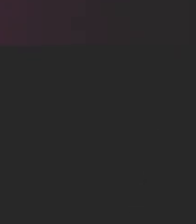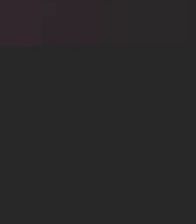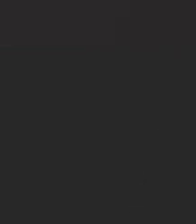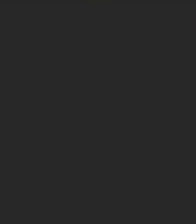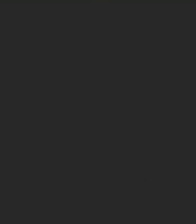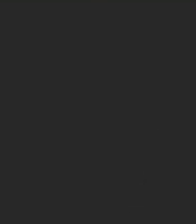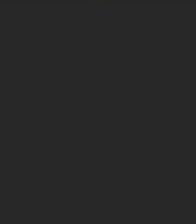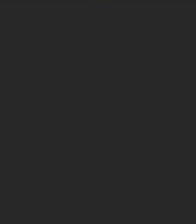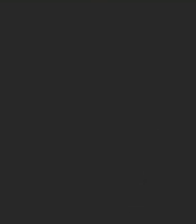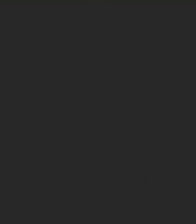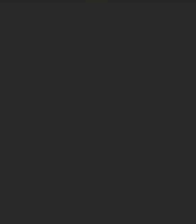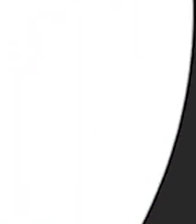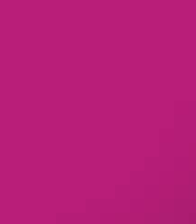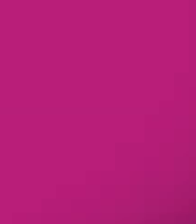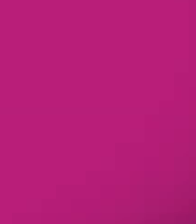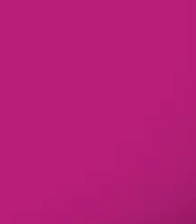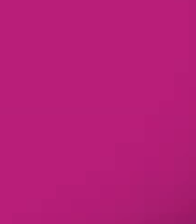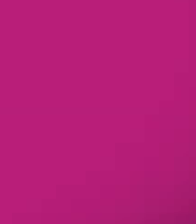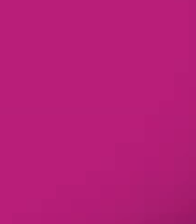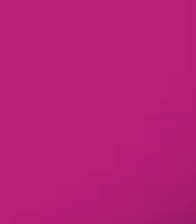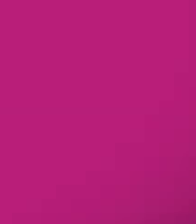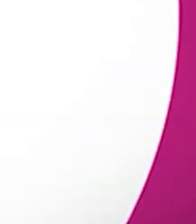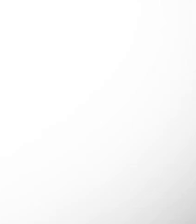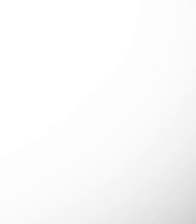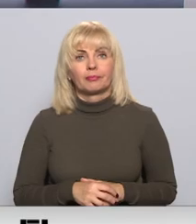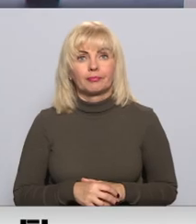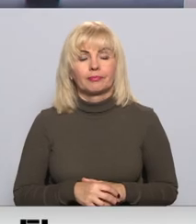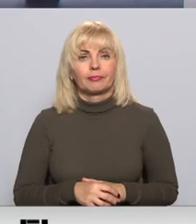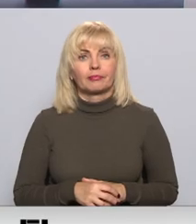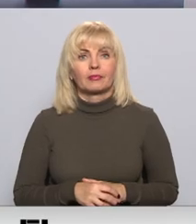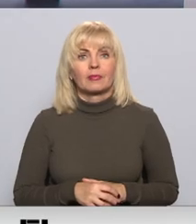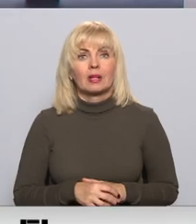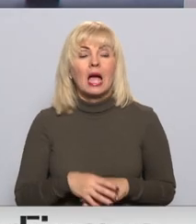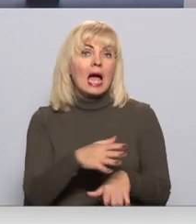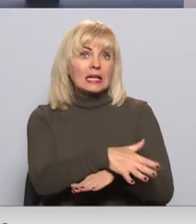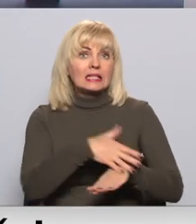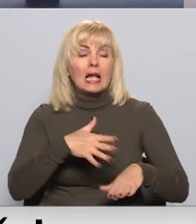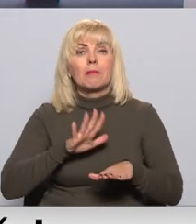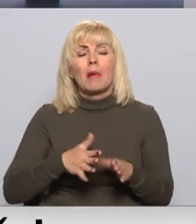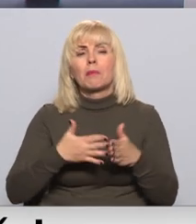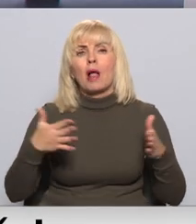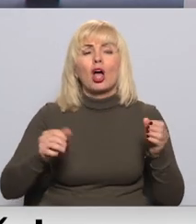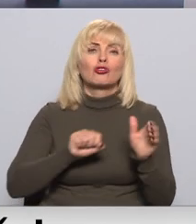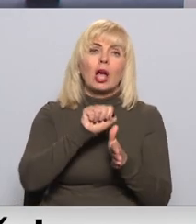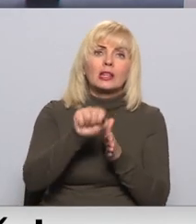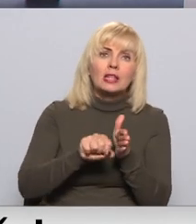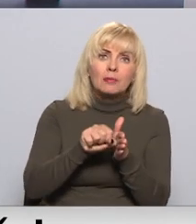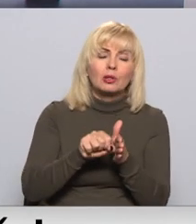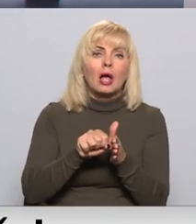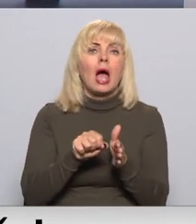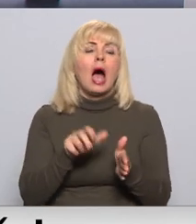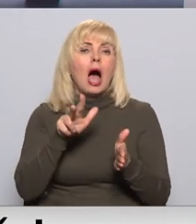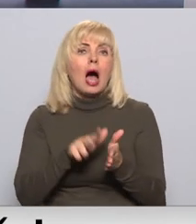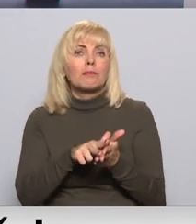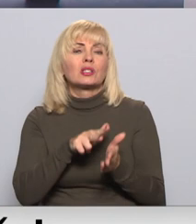Re, visi ēters ir te! Sājuma pēc plašām debatēm pārapstiprinājusi